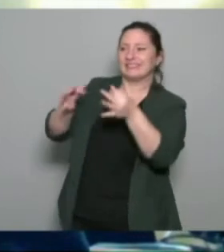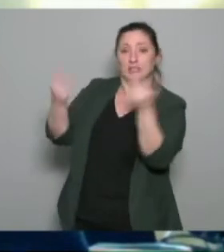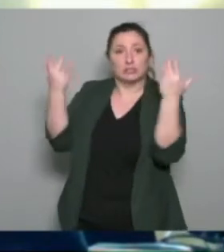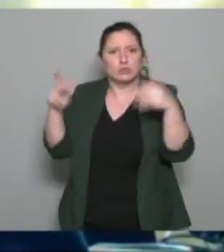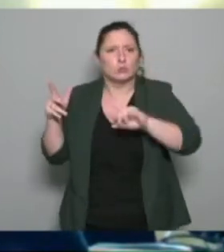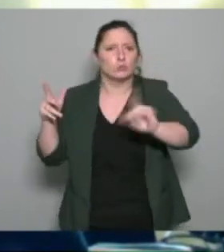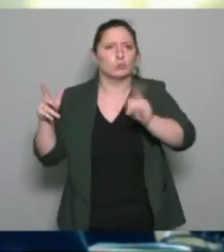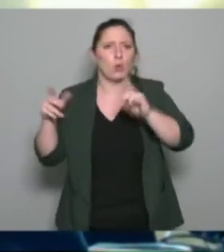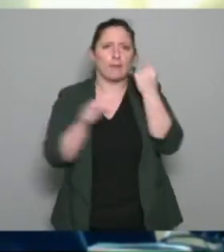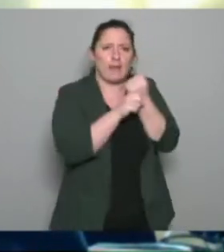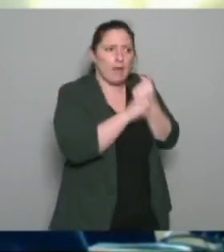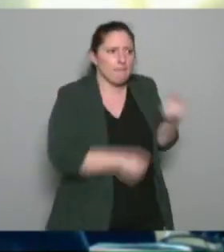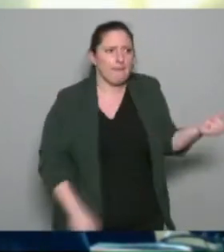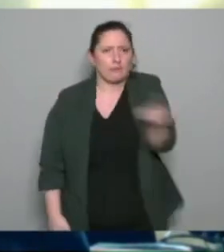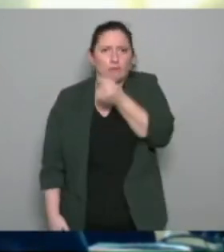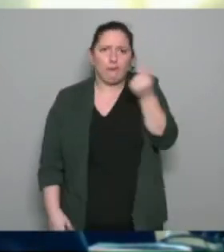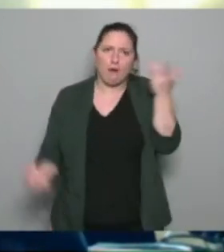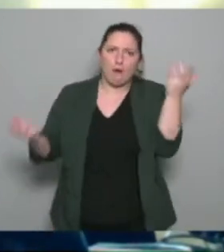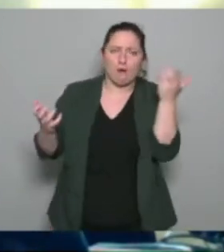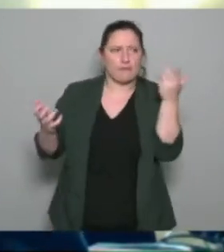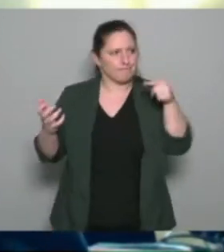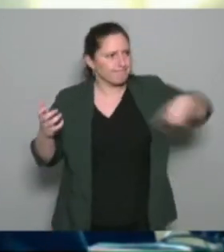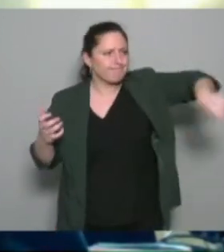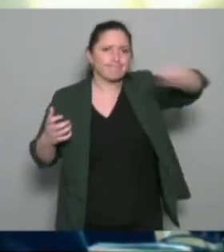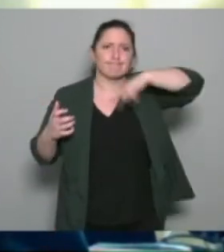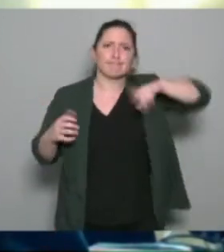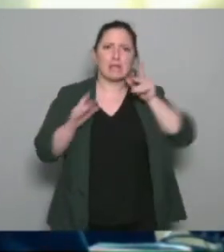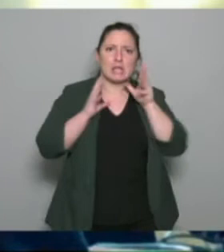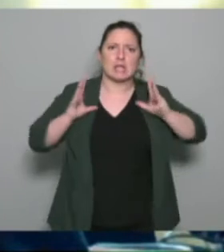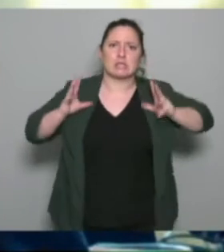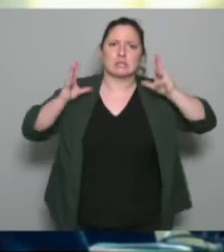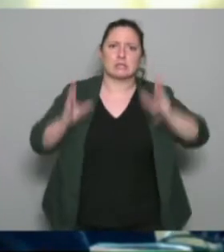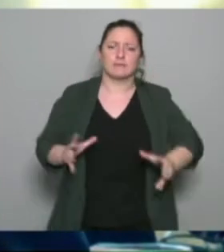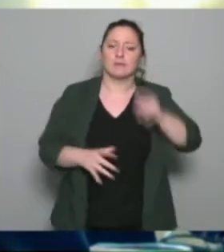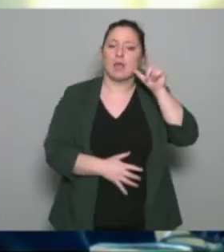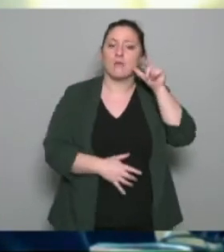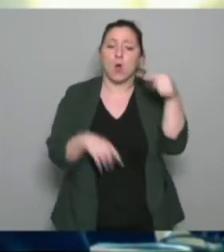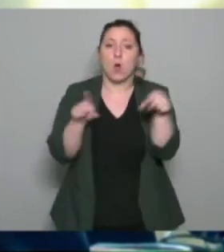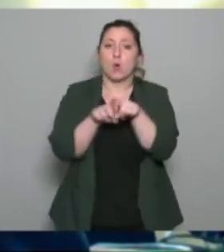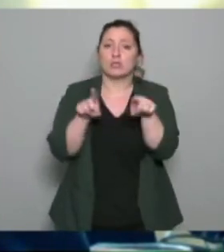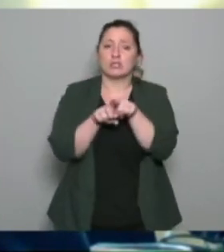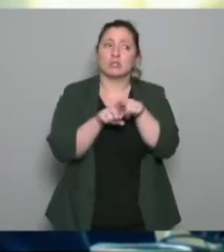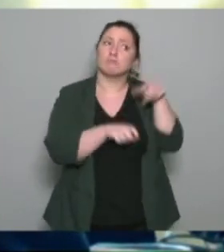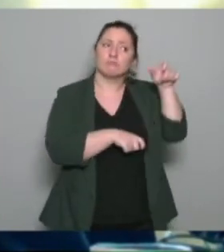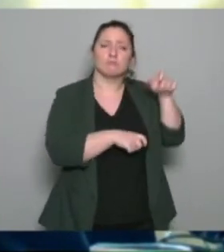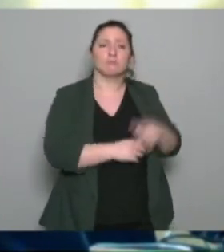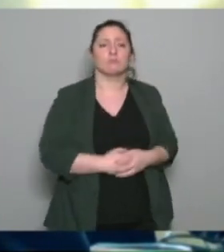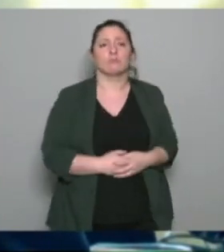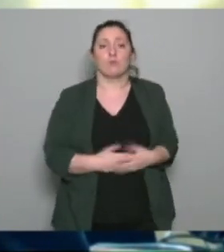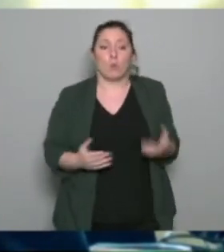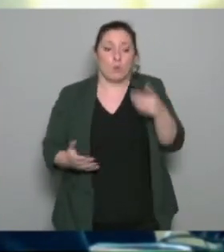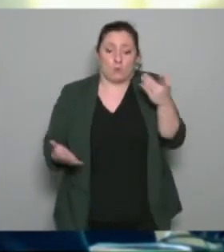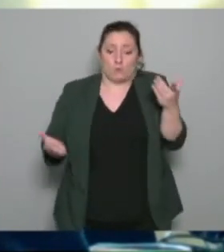on souhaite aussi que et on les implique que nos enseignants travaillent avec d'autres